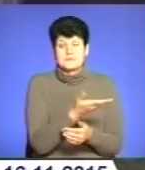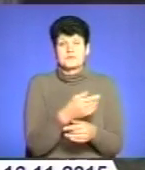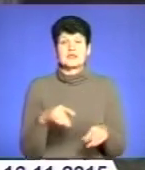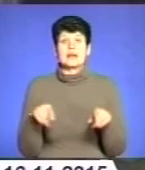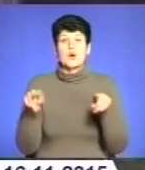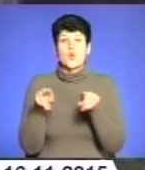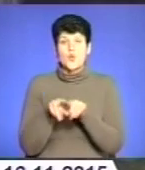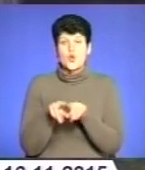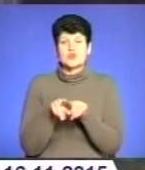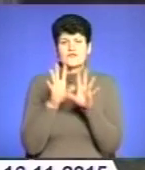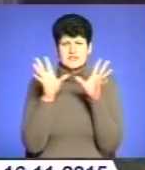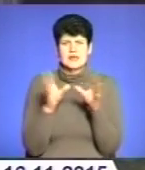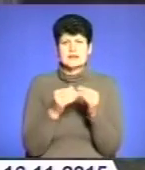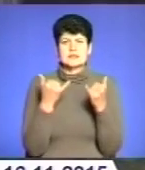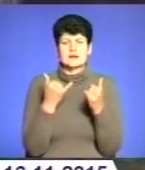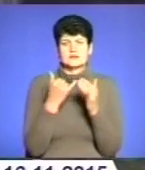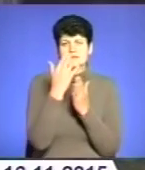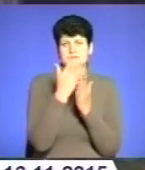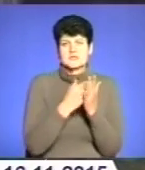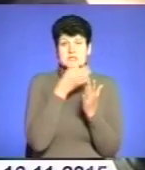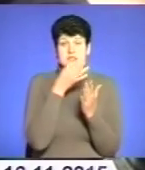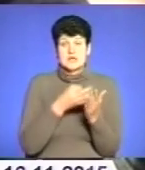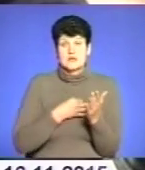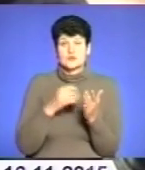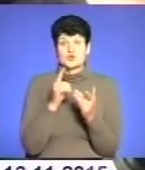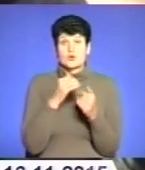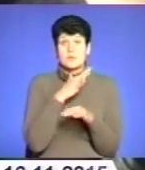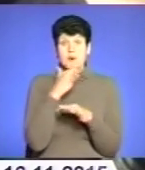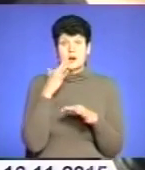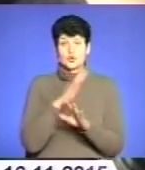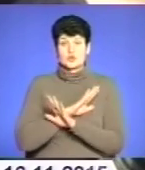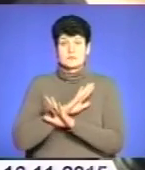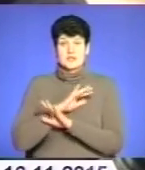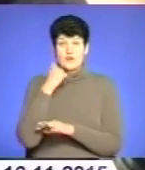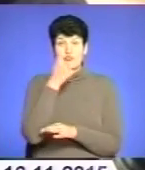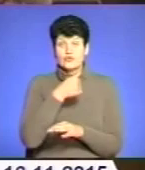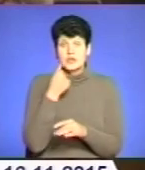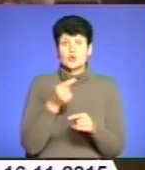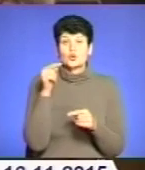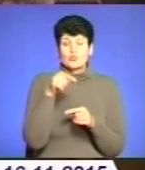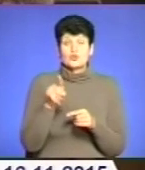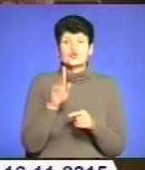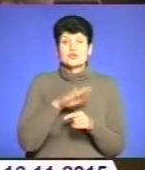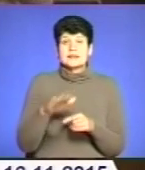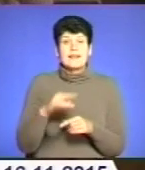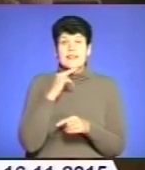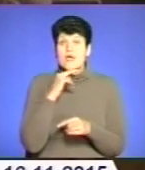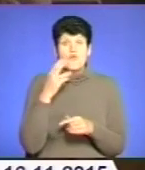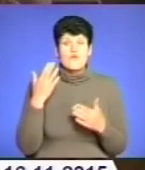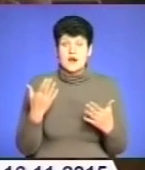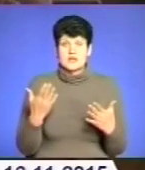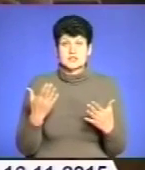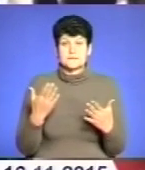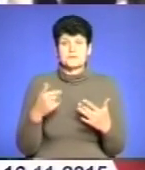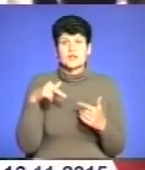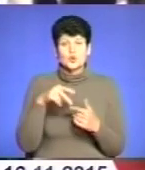Також, взагалі, зараз велика статистика, нам сьогодні сказали, що багато смертей є в рік, і саме через те, що учні є неуважні, наприклад,